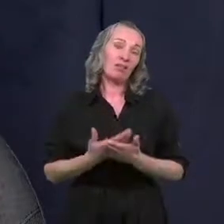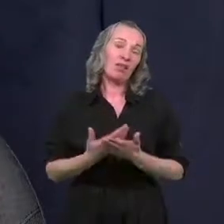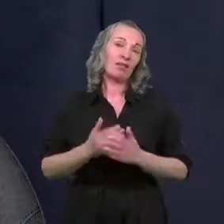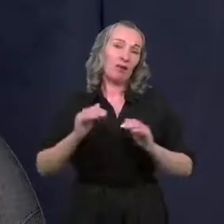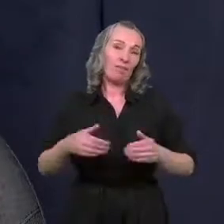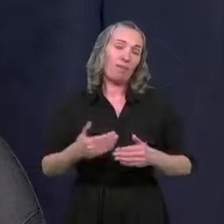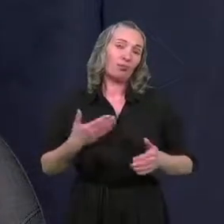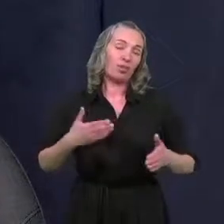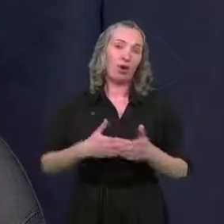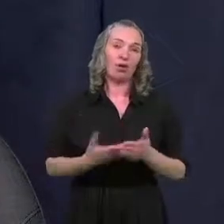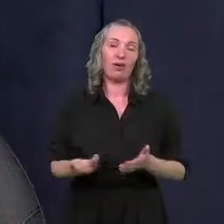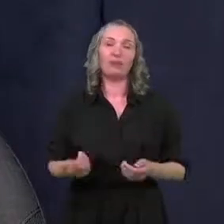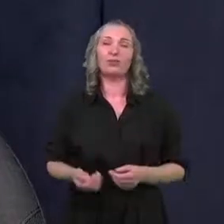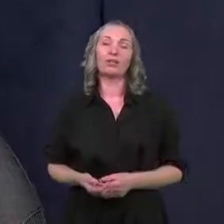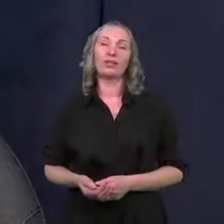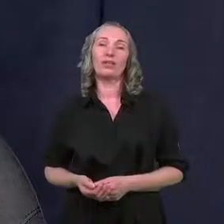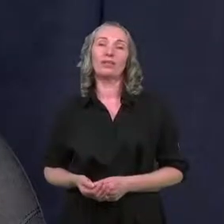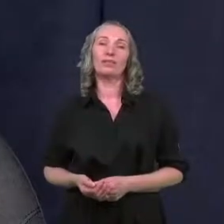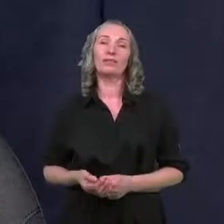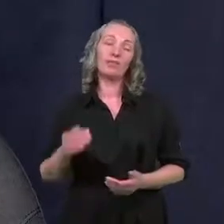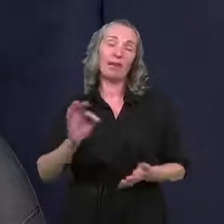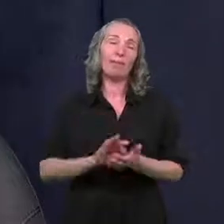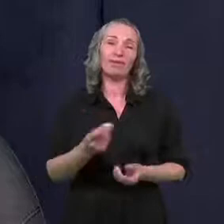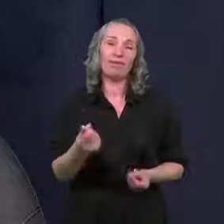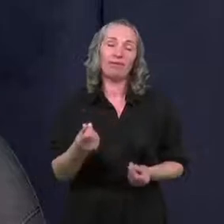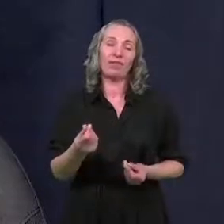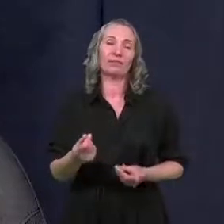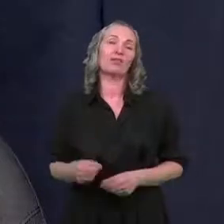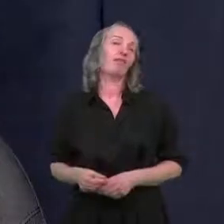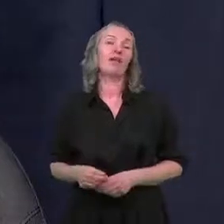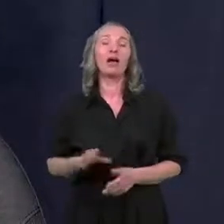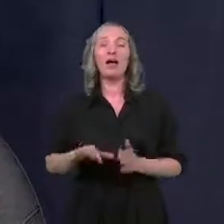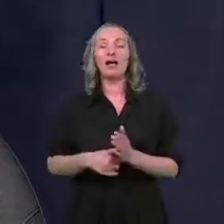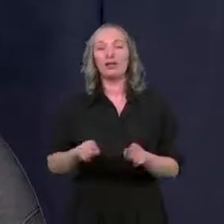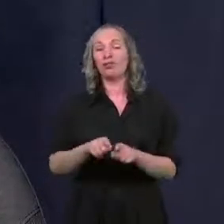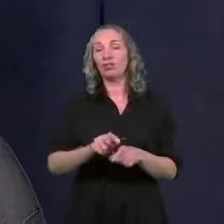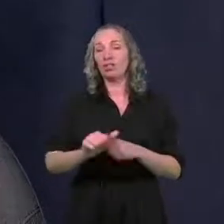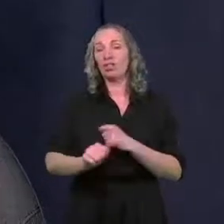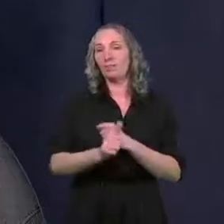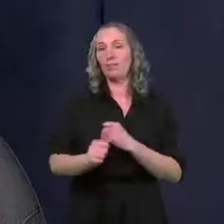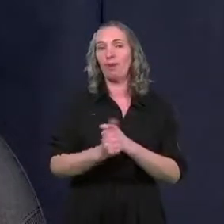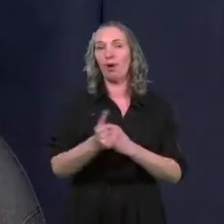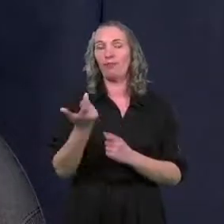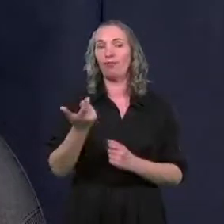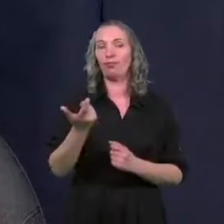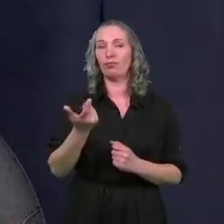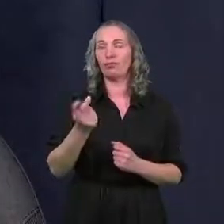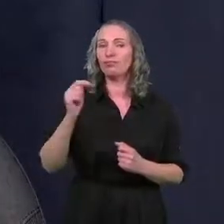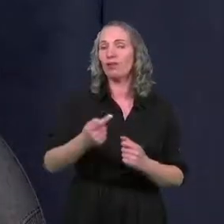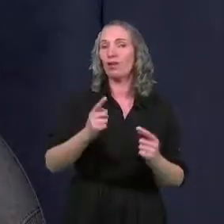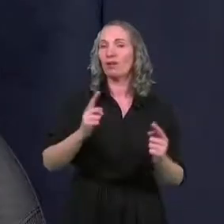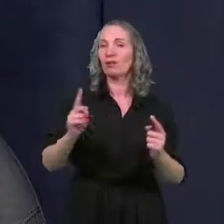też z pewnych ograniczeń, pewnie finansowych. Ale to też jest powód do odbycia takiej